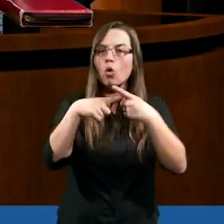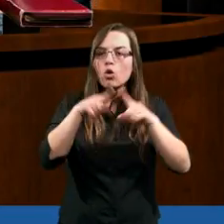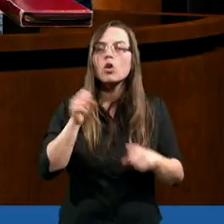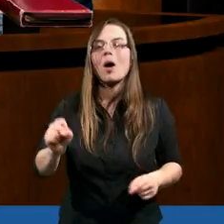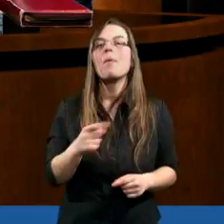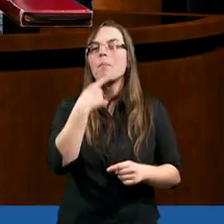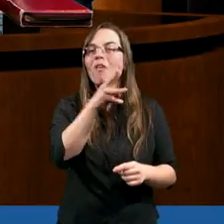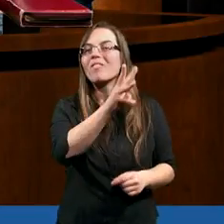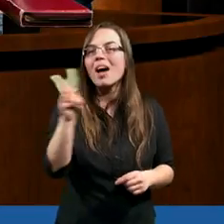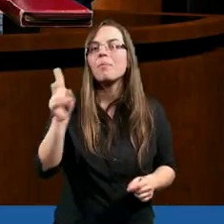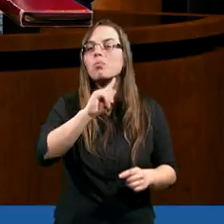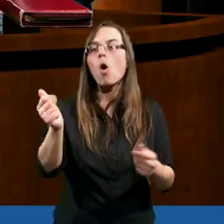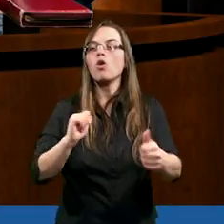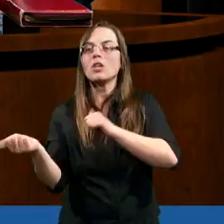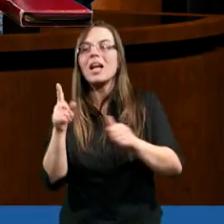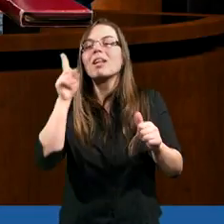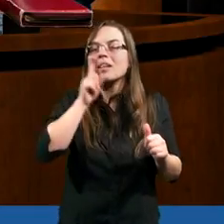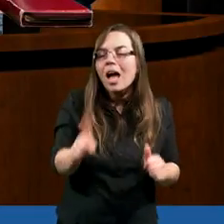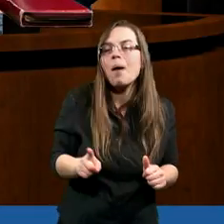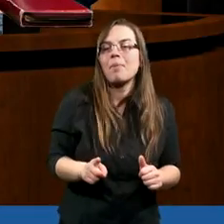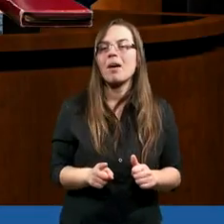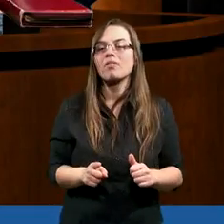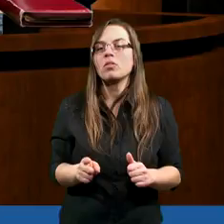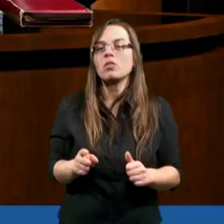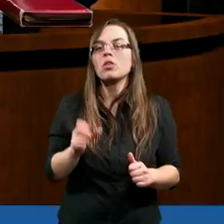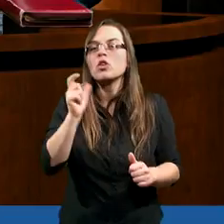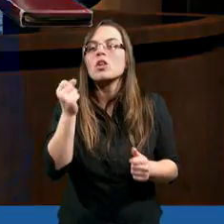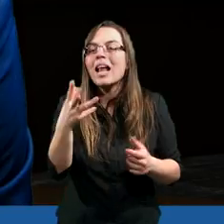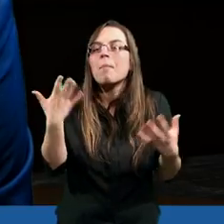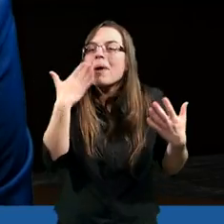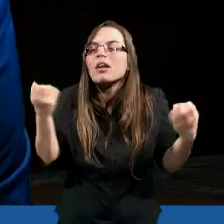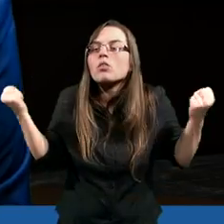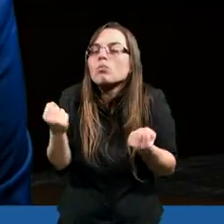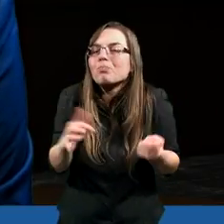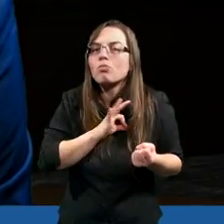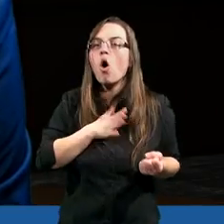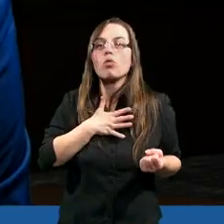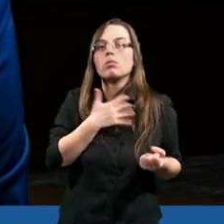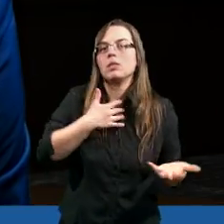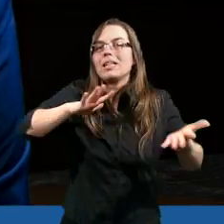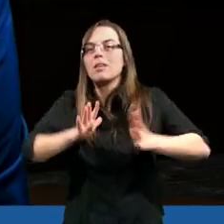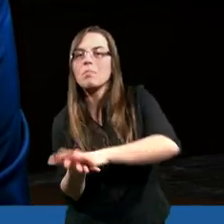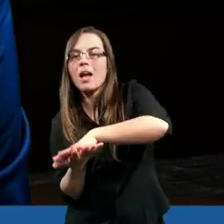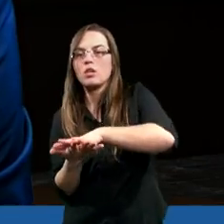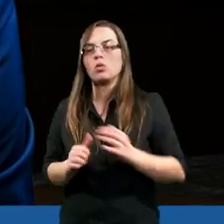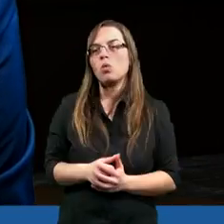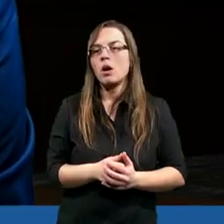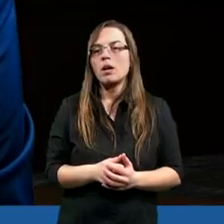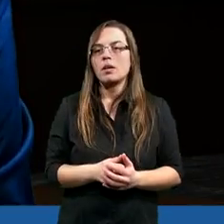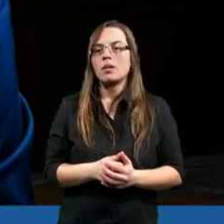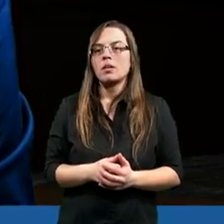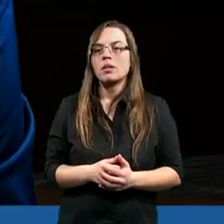kościoła i powiem wam, że po chściele naprawdę coś się bardzo mocno w moim życiu zmieniło. Prawie, że